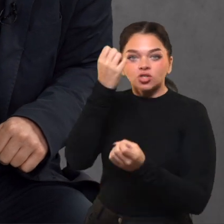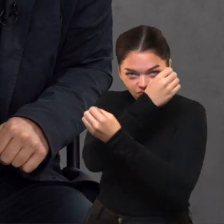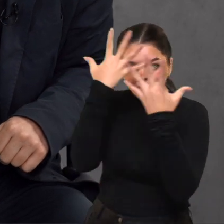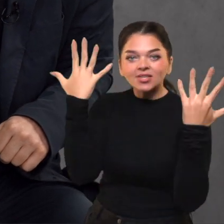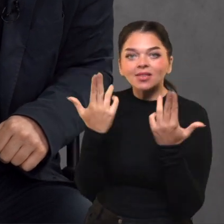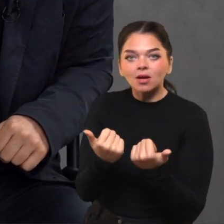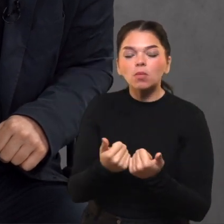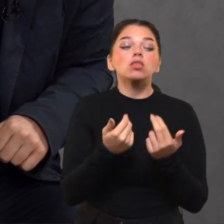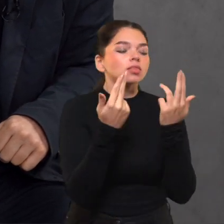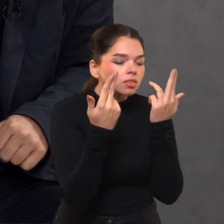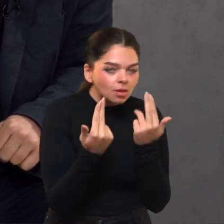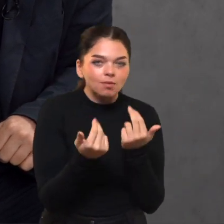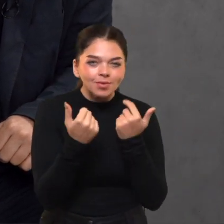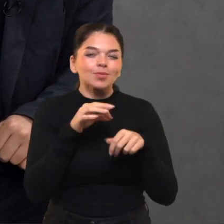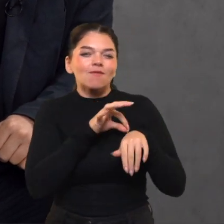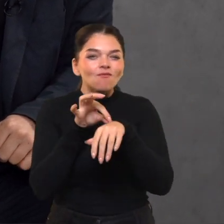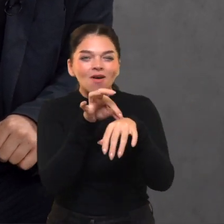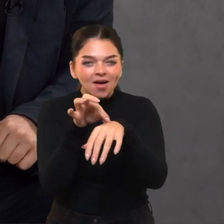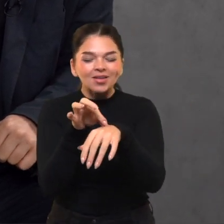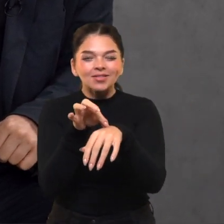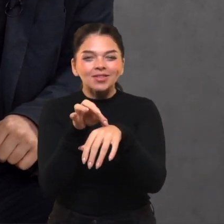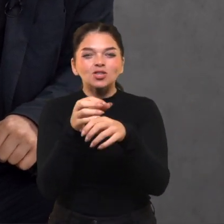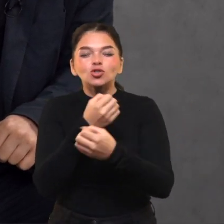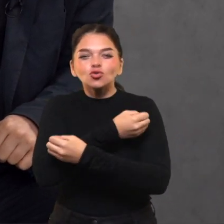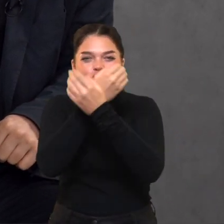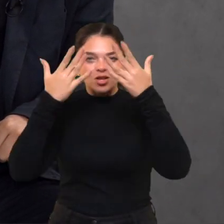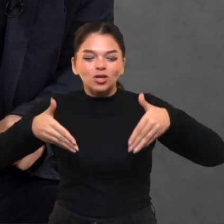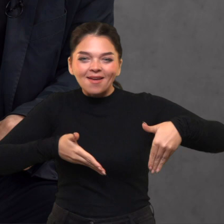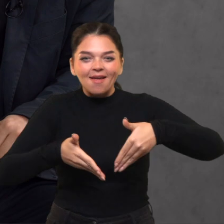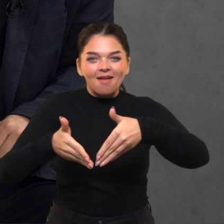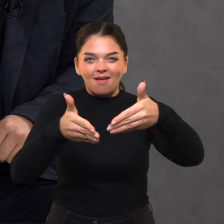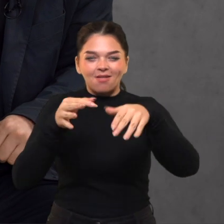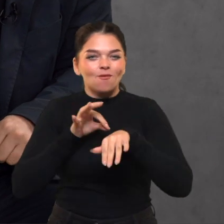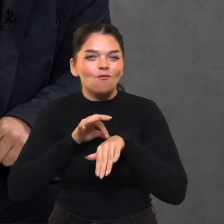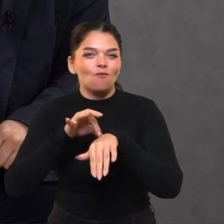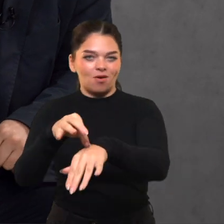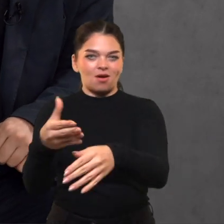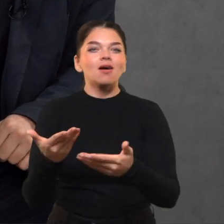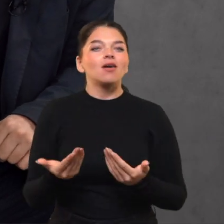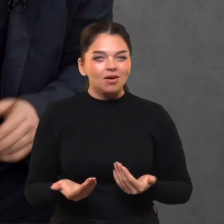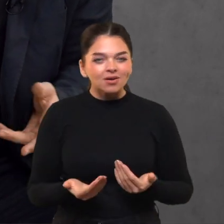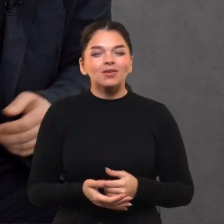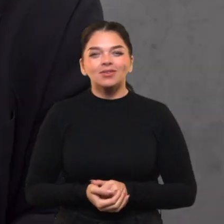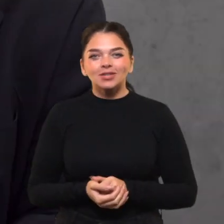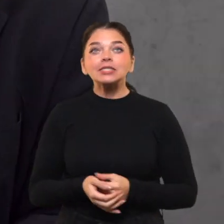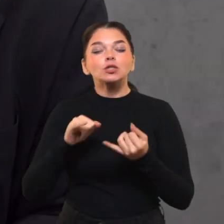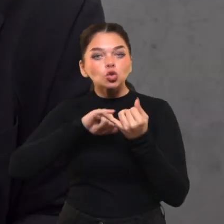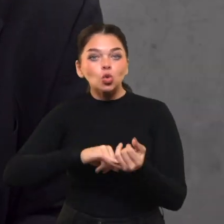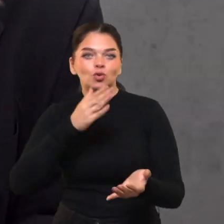Tai net nebejojo, kad tai yra vedlys, kuris veda šviesos keliu. Ir